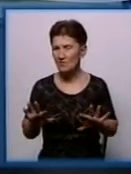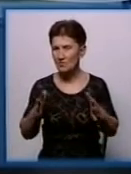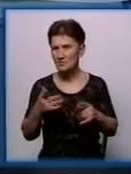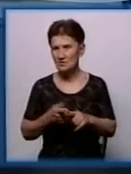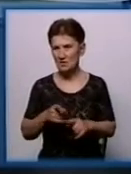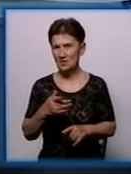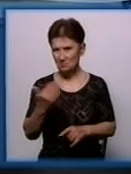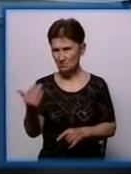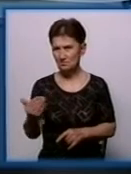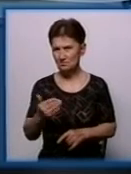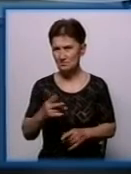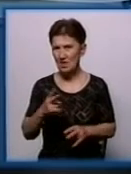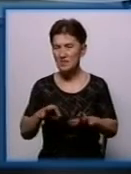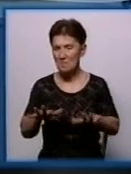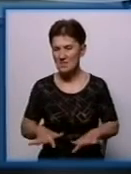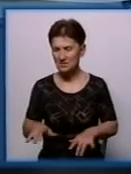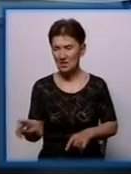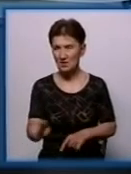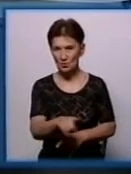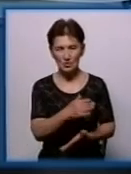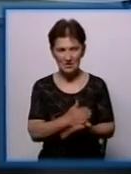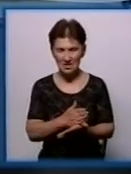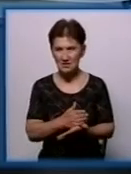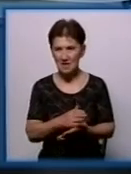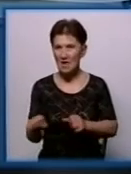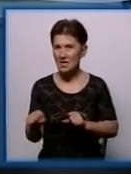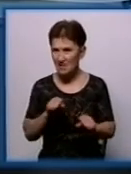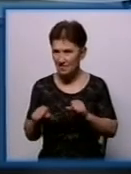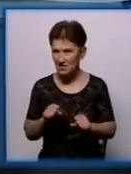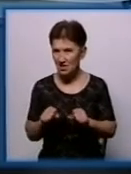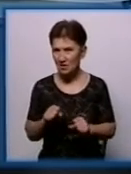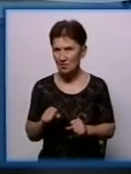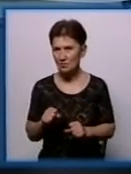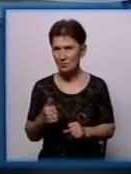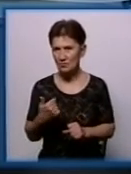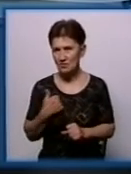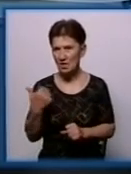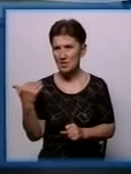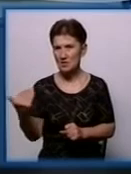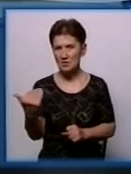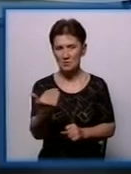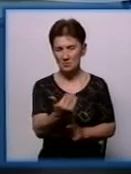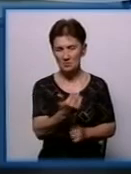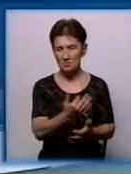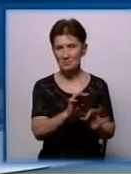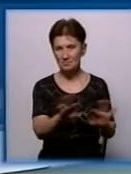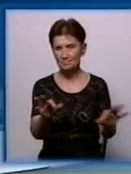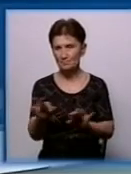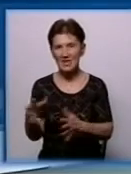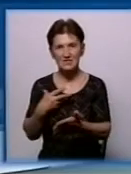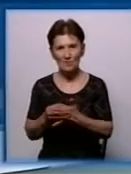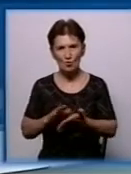позиція, на містах є скерівники, які в повноваженні це робить, я їм свою позицію чітко довів, і якщо